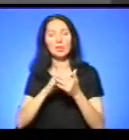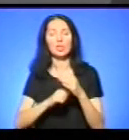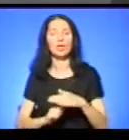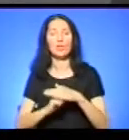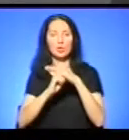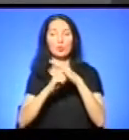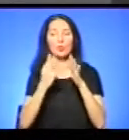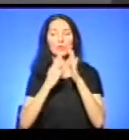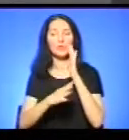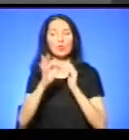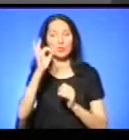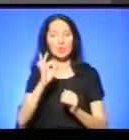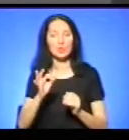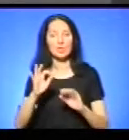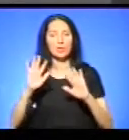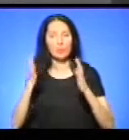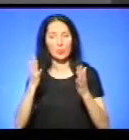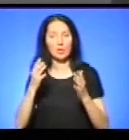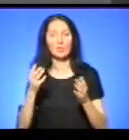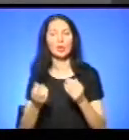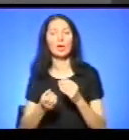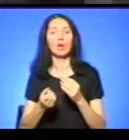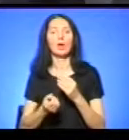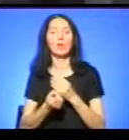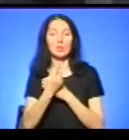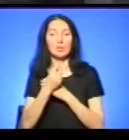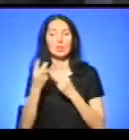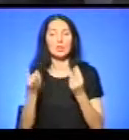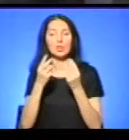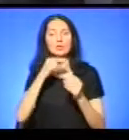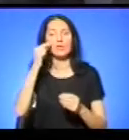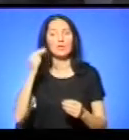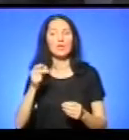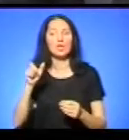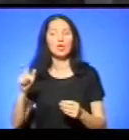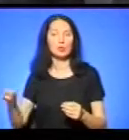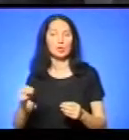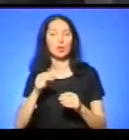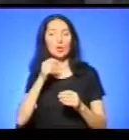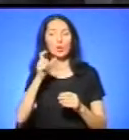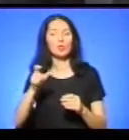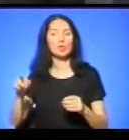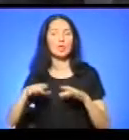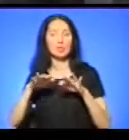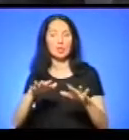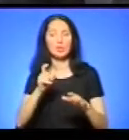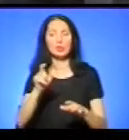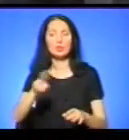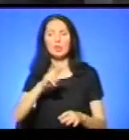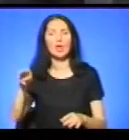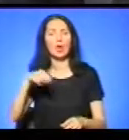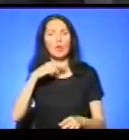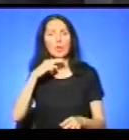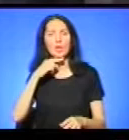в 90 випадків виникнення пожеж, винні люди, винна людська діяльність. Тобто, люди необережні в поводженні з вогнем.